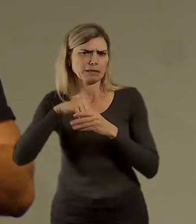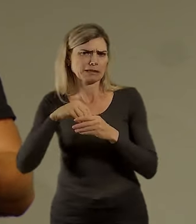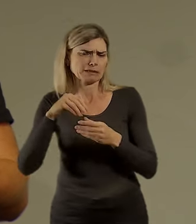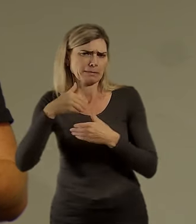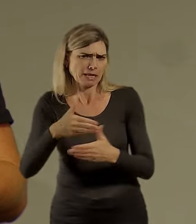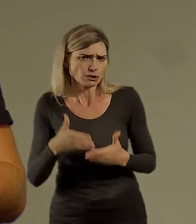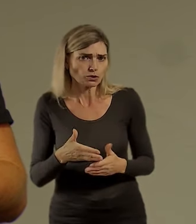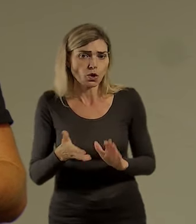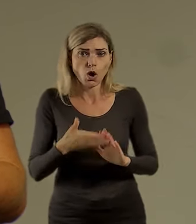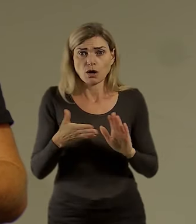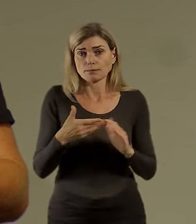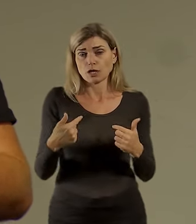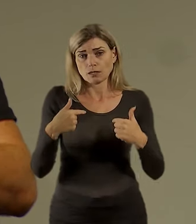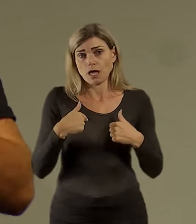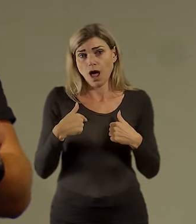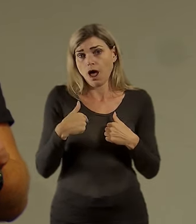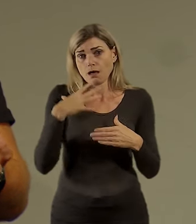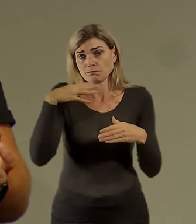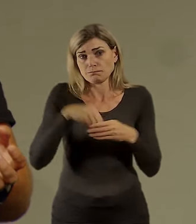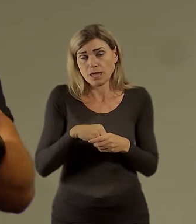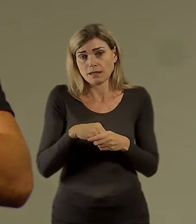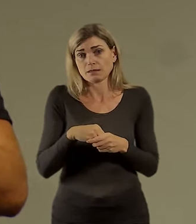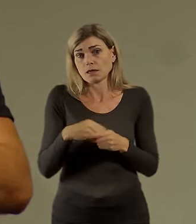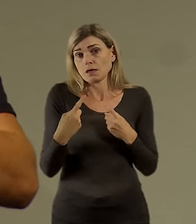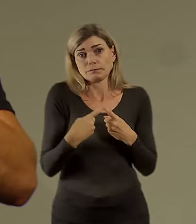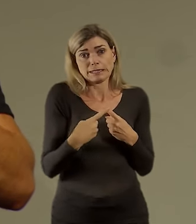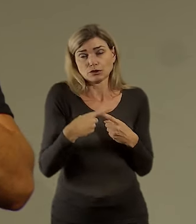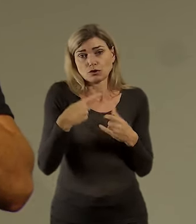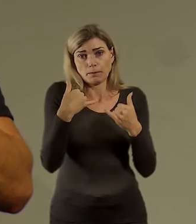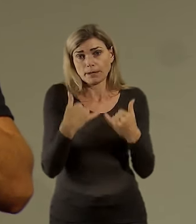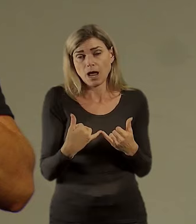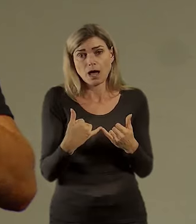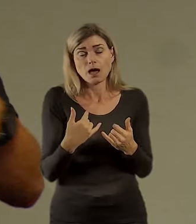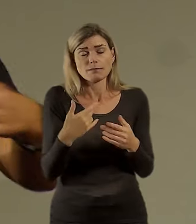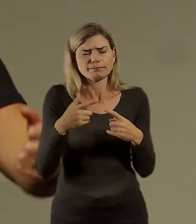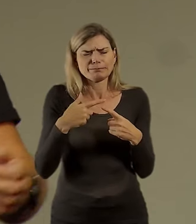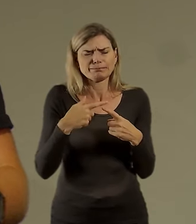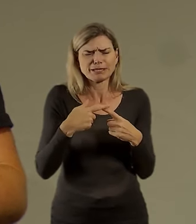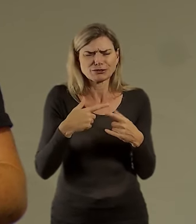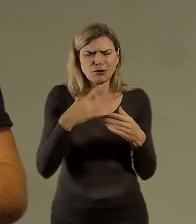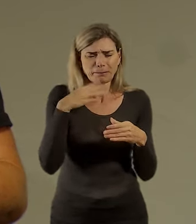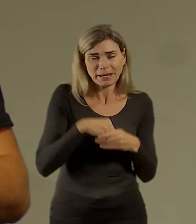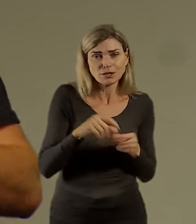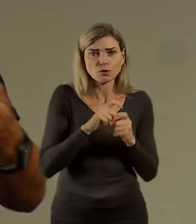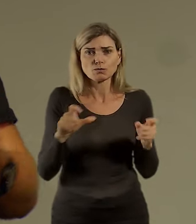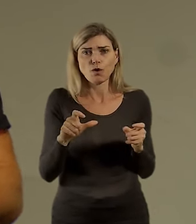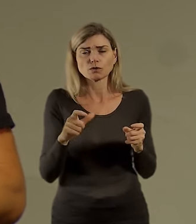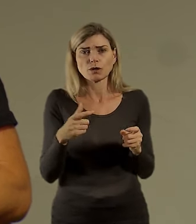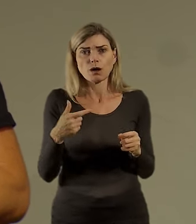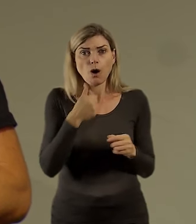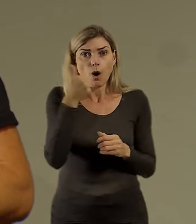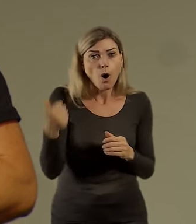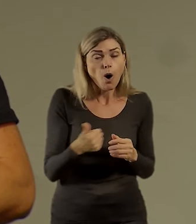A já třeba osobně bydlím blíž práci, protože mám rád město a protože mě třeba vadí dojíždět třeba hodinu